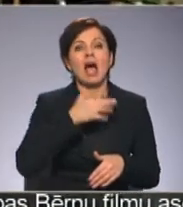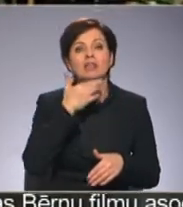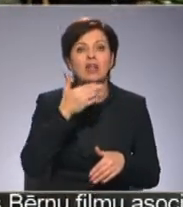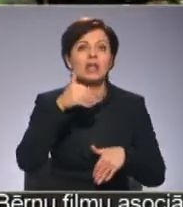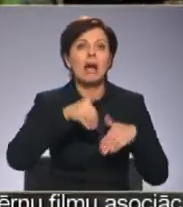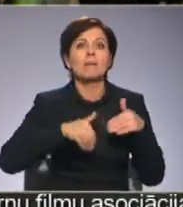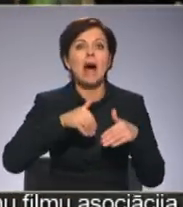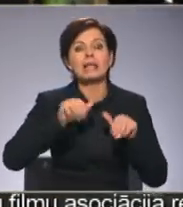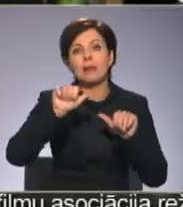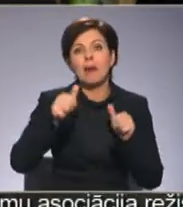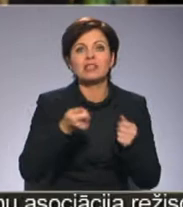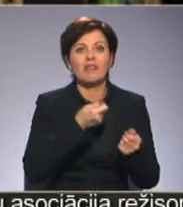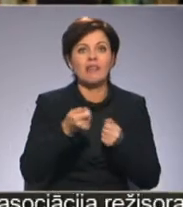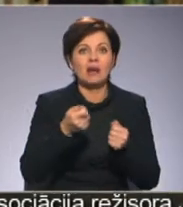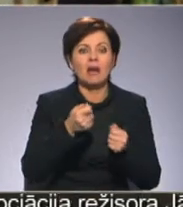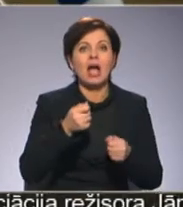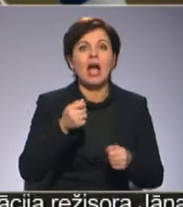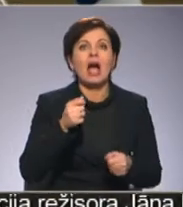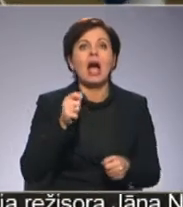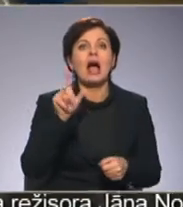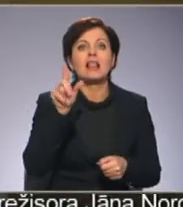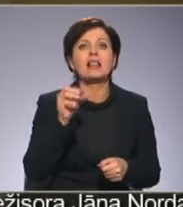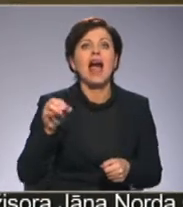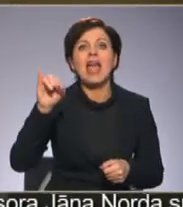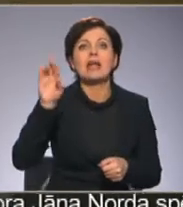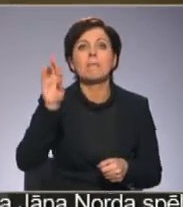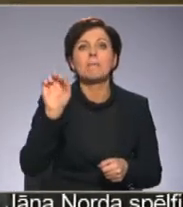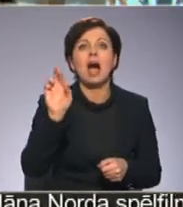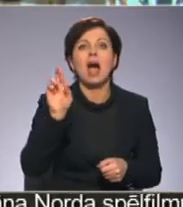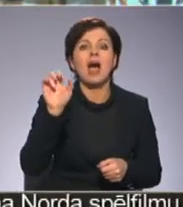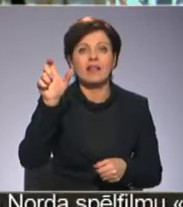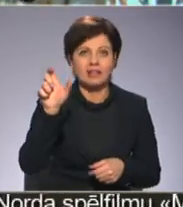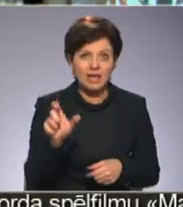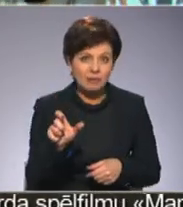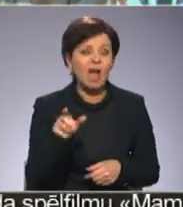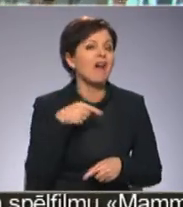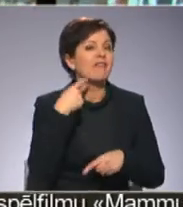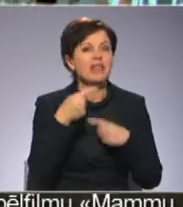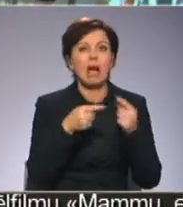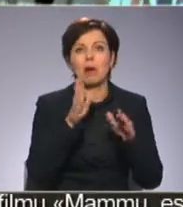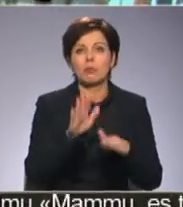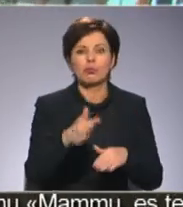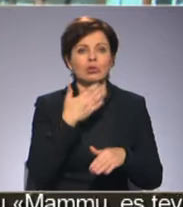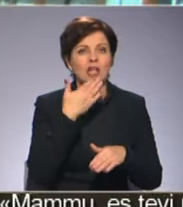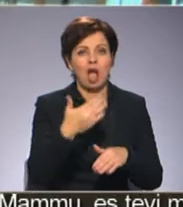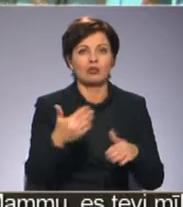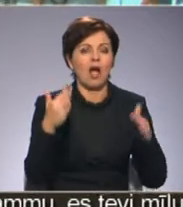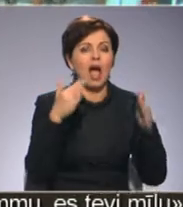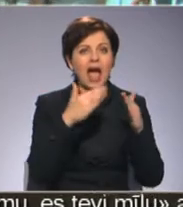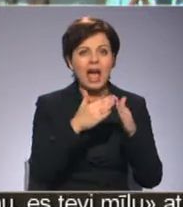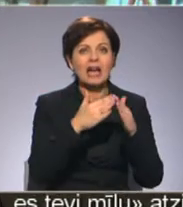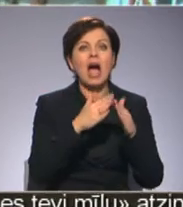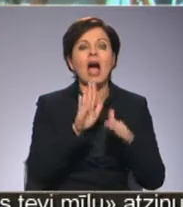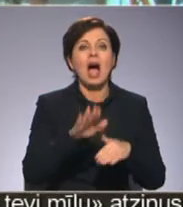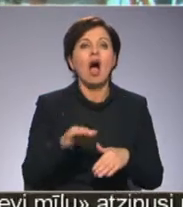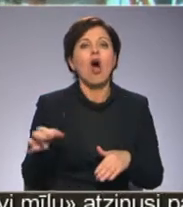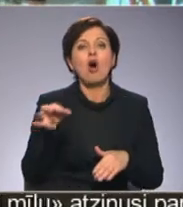operas